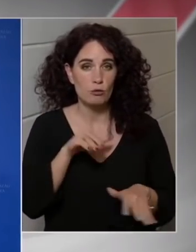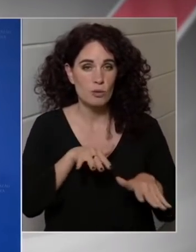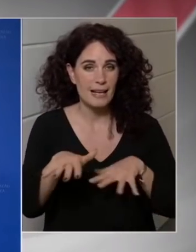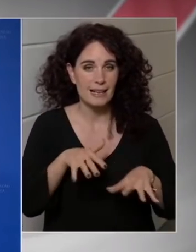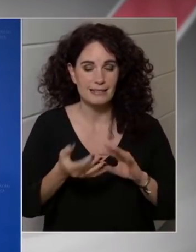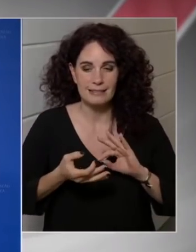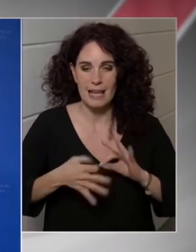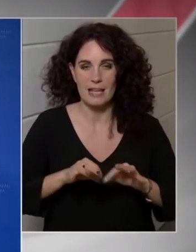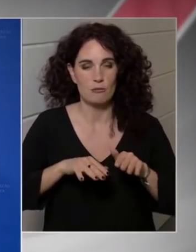egészébe meg fog bénulni.